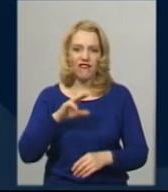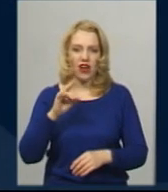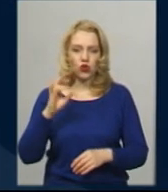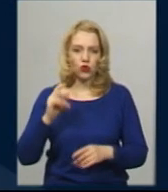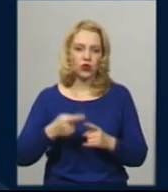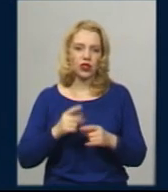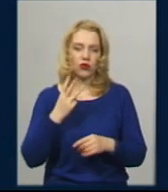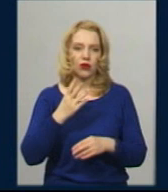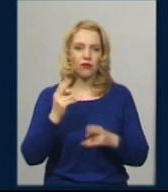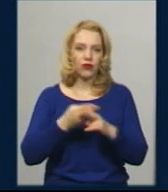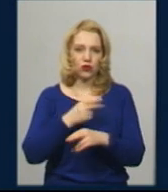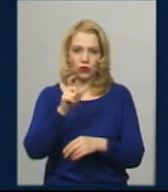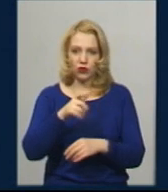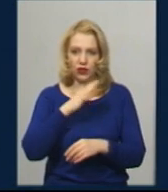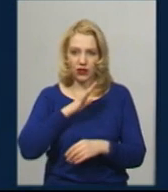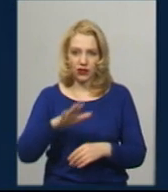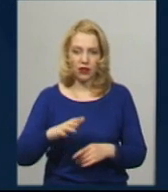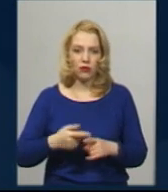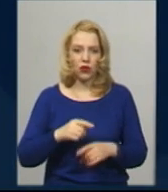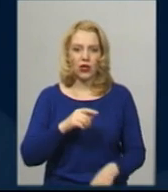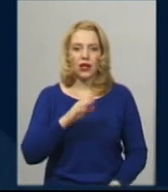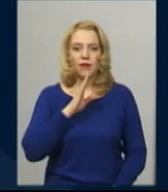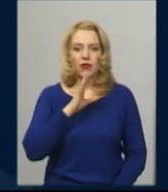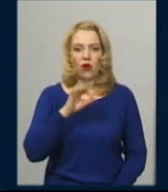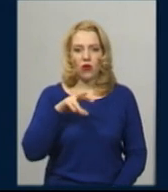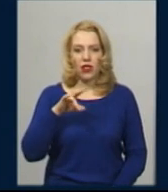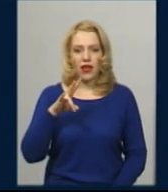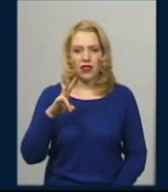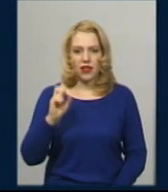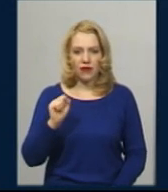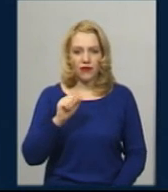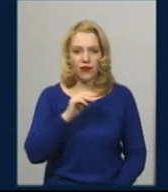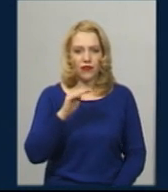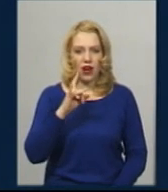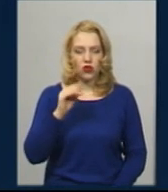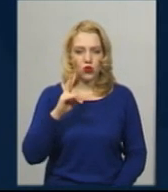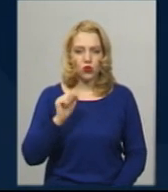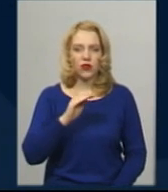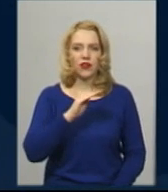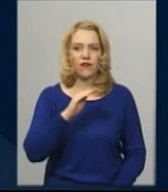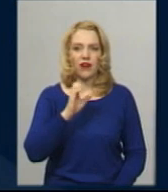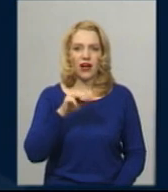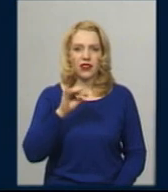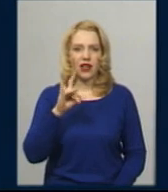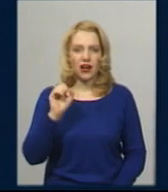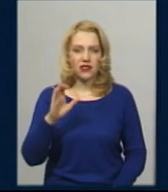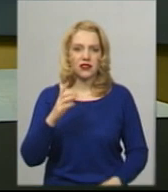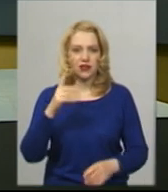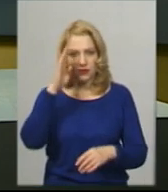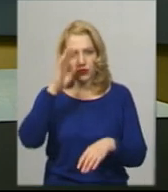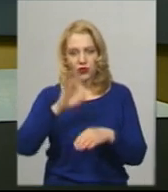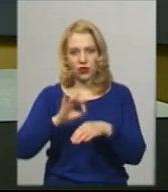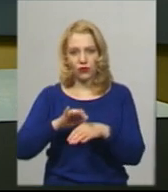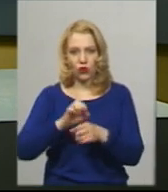відсутні. Олена Купанчук, Юрій Заславський та Володимир Ватрас, котрий перебуває у Хмельницькій інфекційній лікарні з коронавірусною